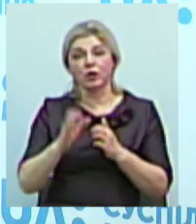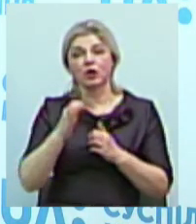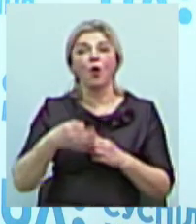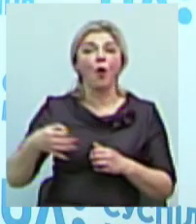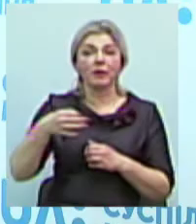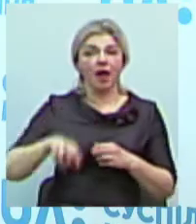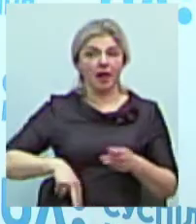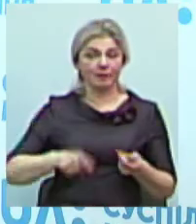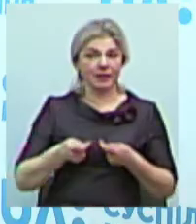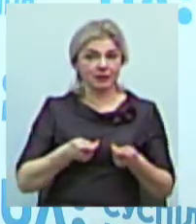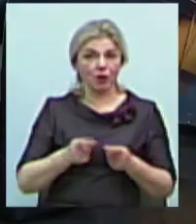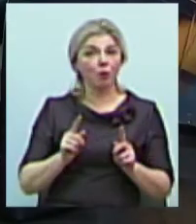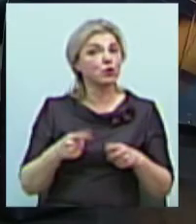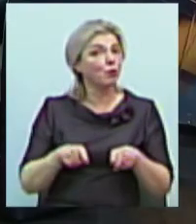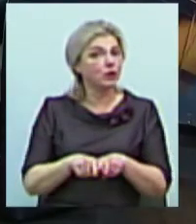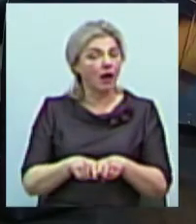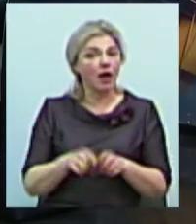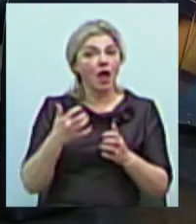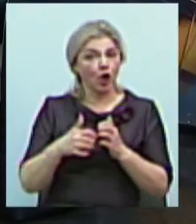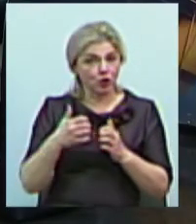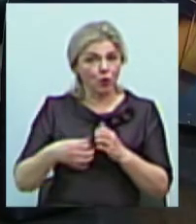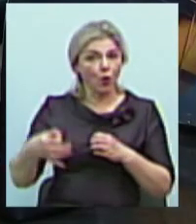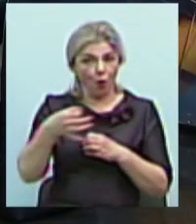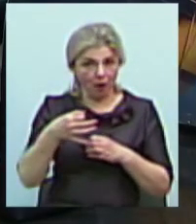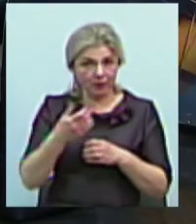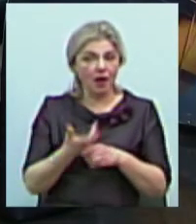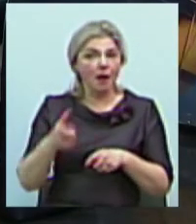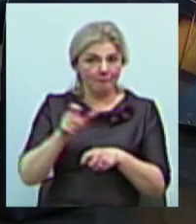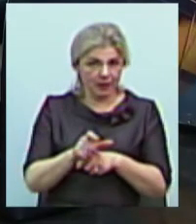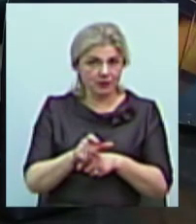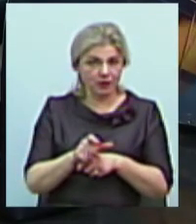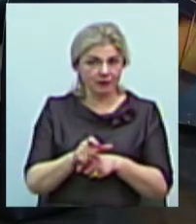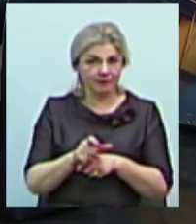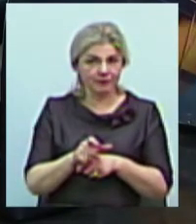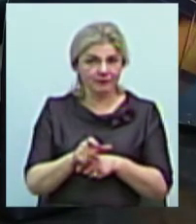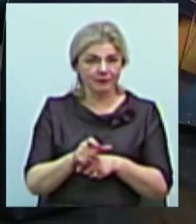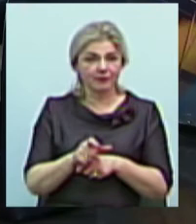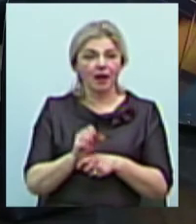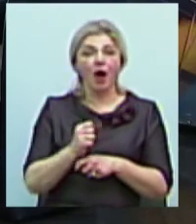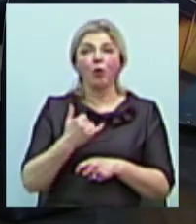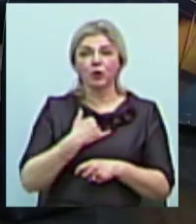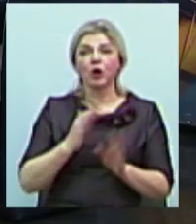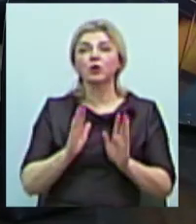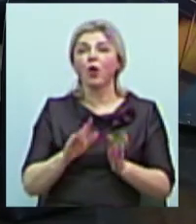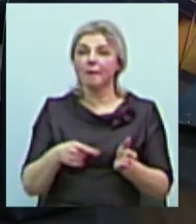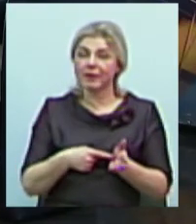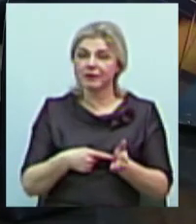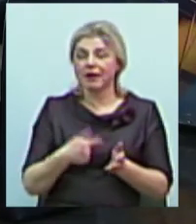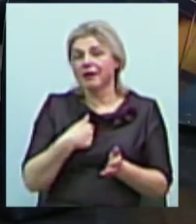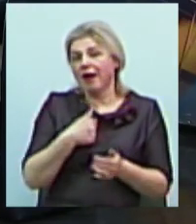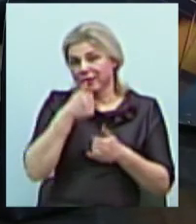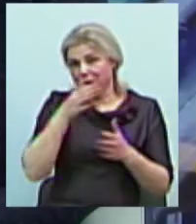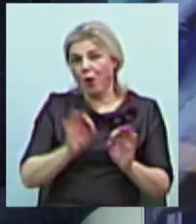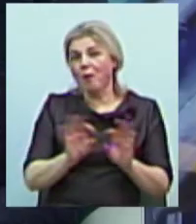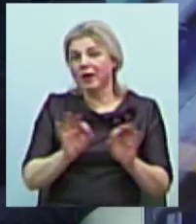адміністрацією. Чому так? Херсонська область більш пристосована, а в нашій тільки місті? Ну, знаєте, я не можу коментувати.